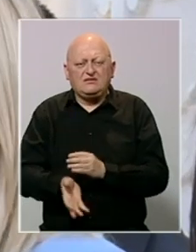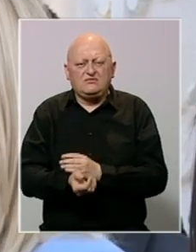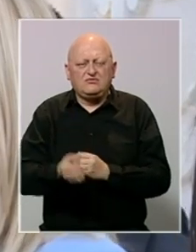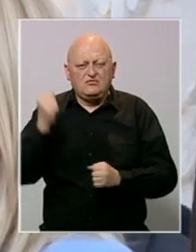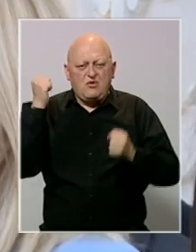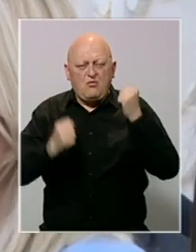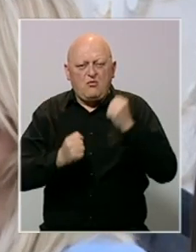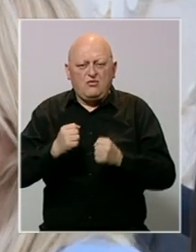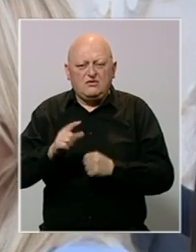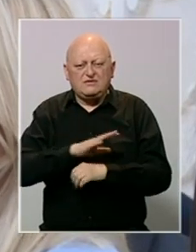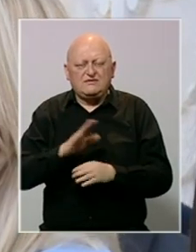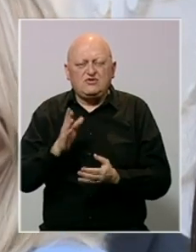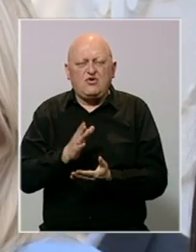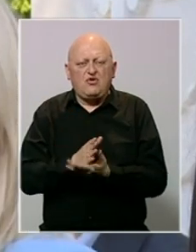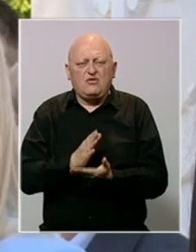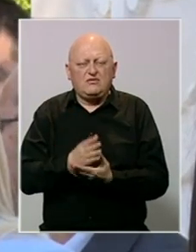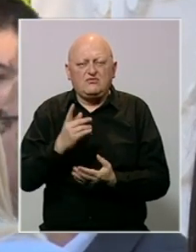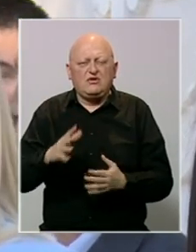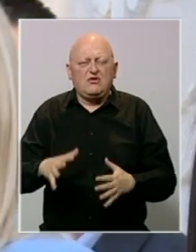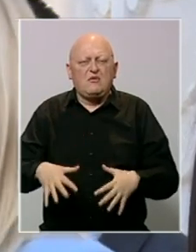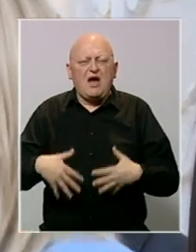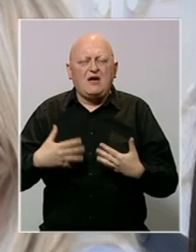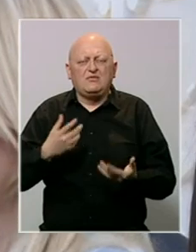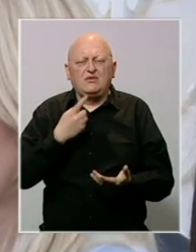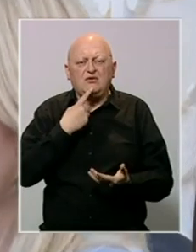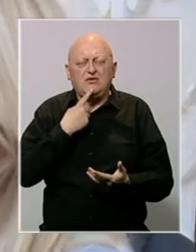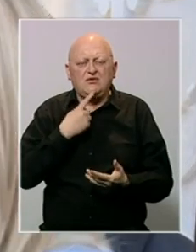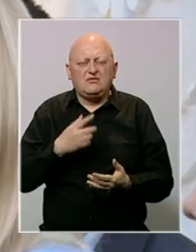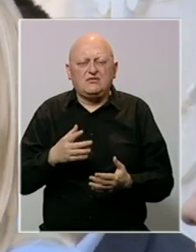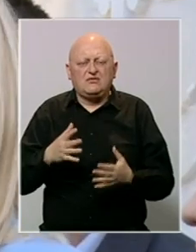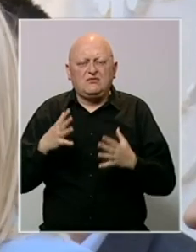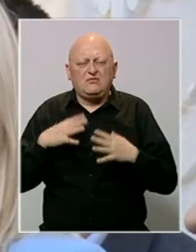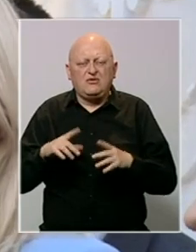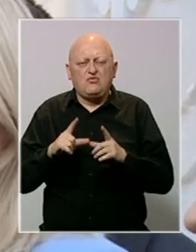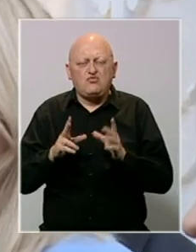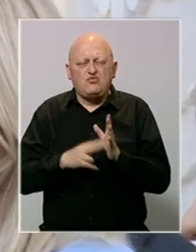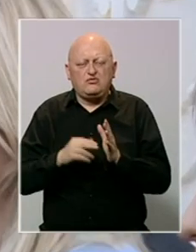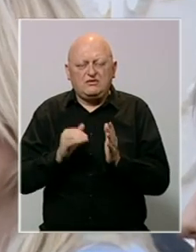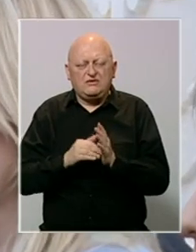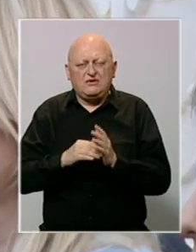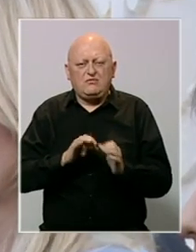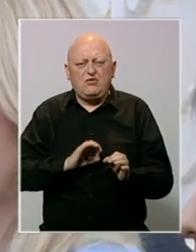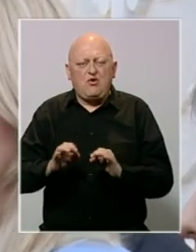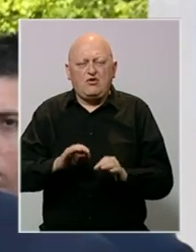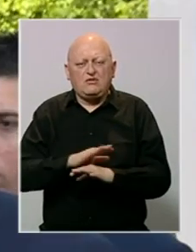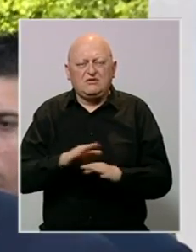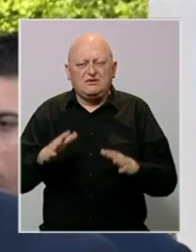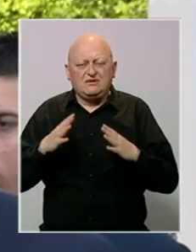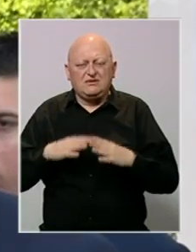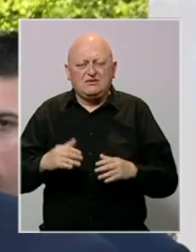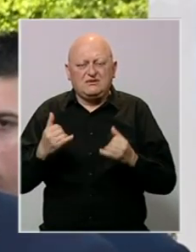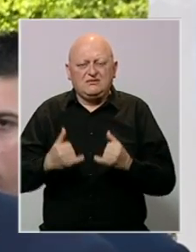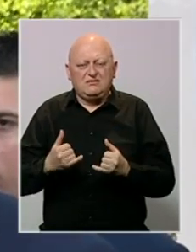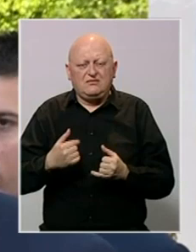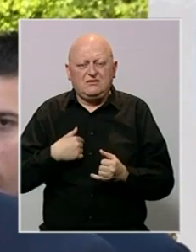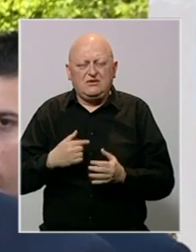izbjegliške kolone, a da se sve to dešavalo u jednom ambijentu u kojem su mirovnjaci u jedinih nacija trebali da obezbijede apsolutan mir. Danas